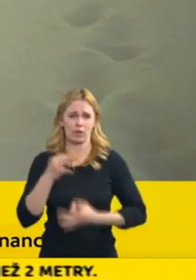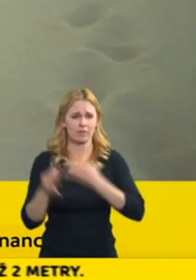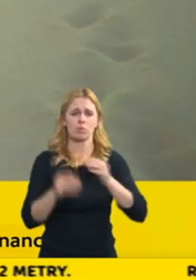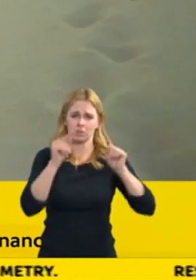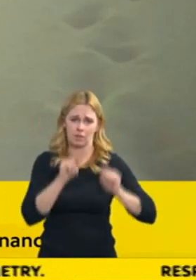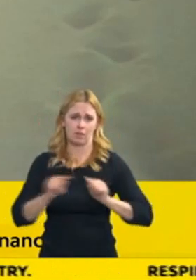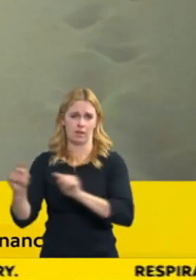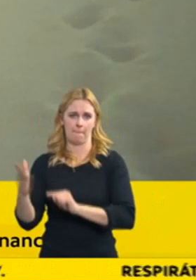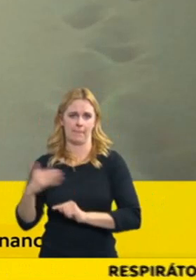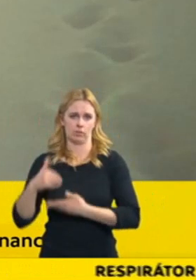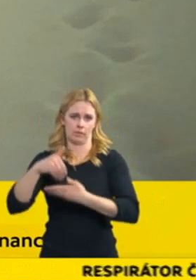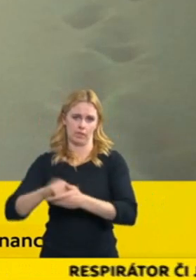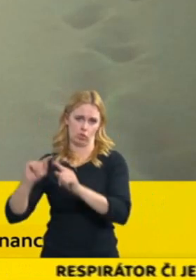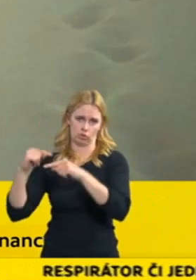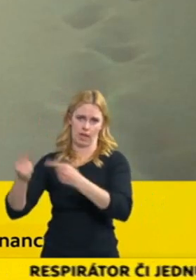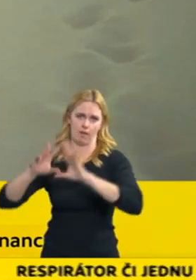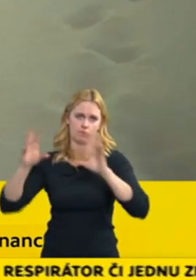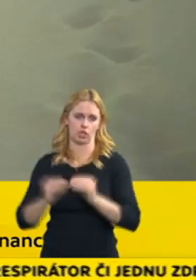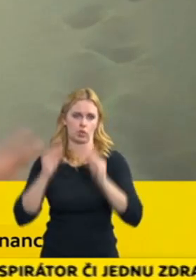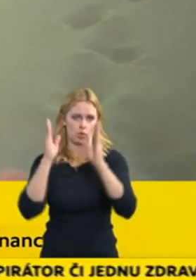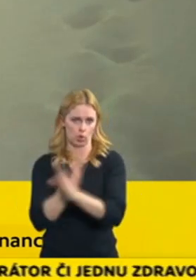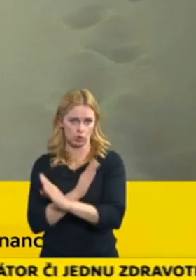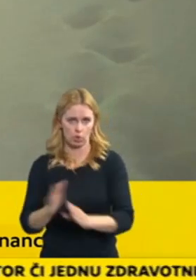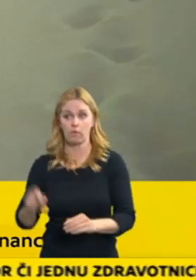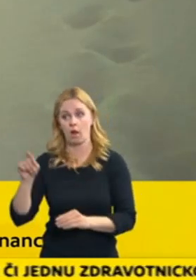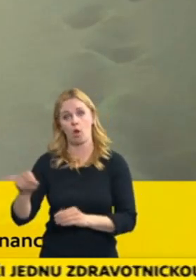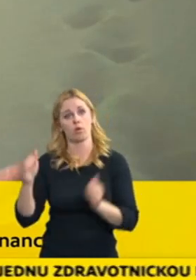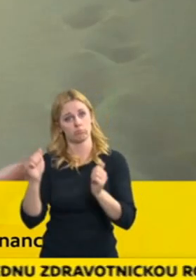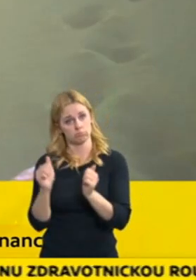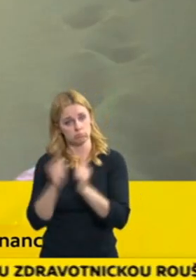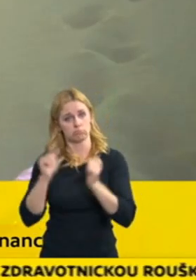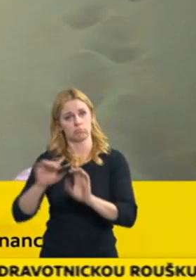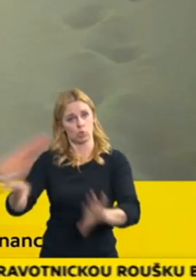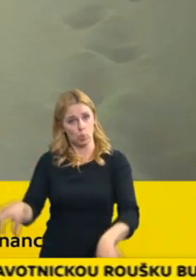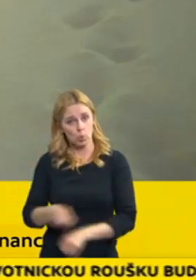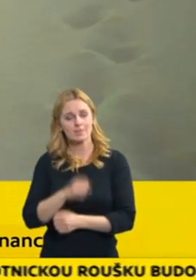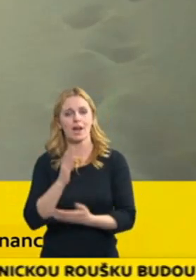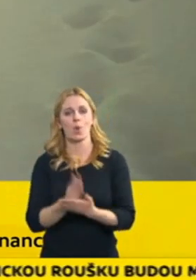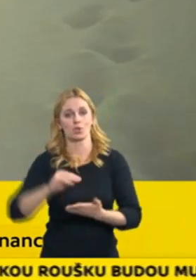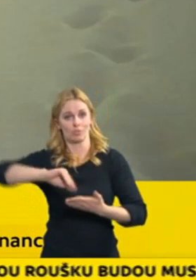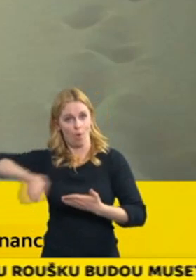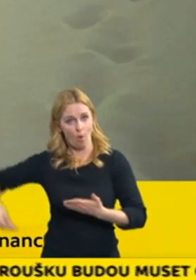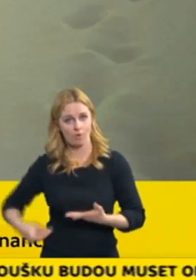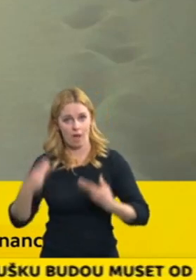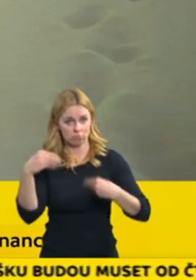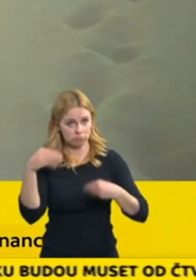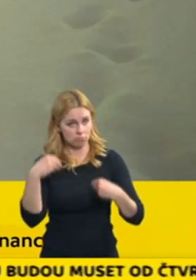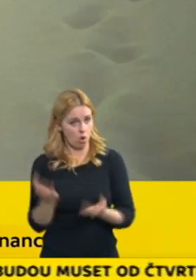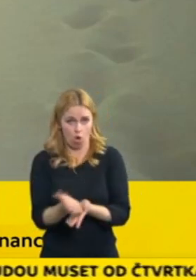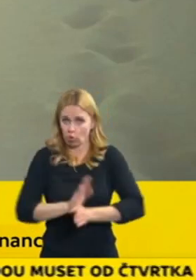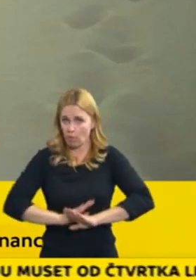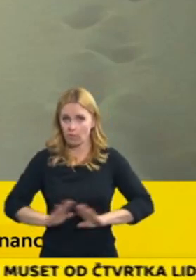ministerstvo vnitra to zprocesovalo, v tuto chvíli byla už vlastně podepsaná smlouva, pokud se nemýlím, takže